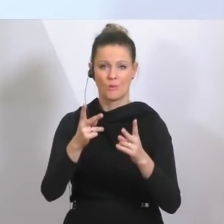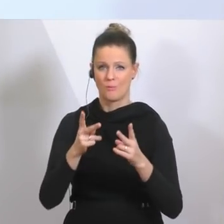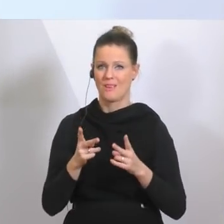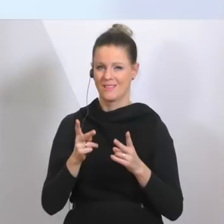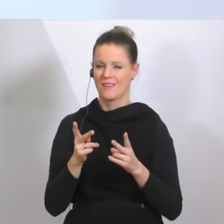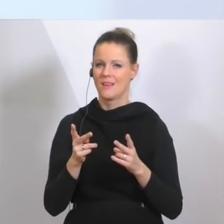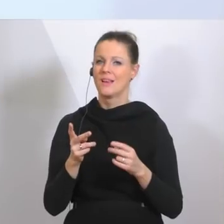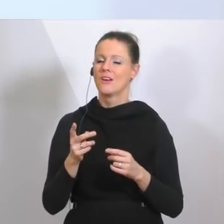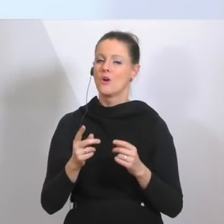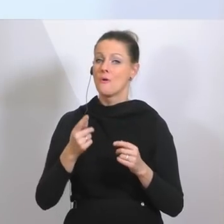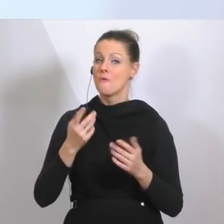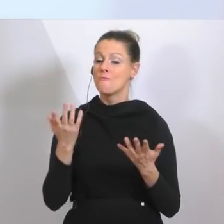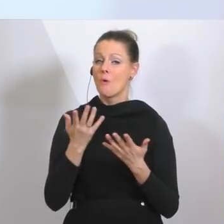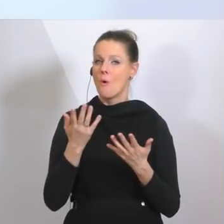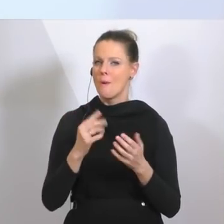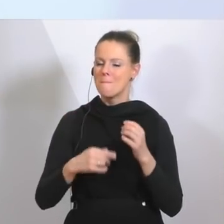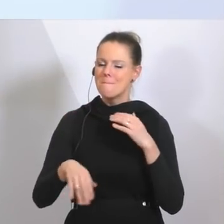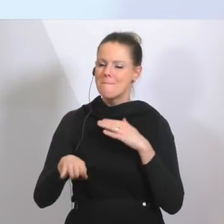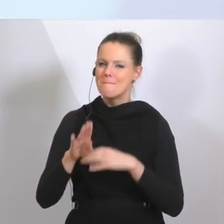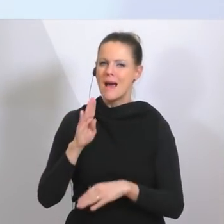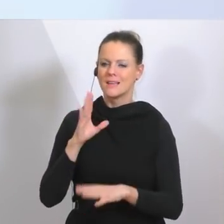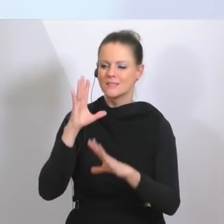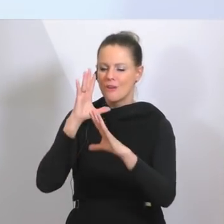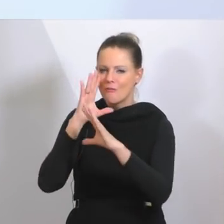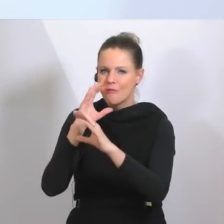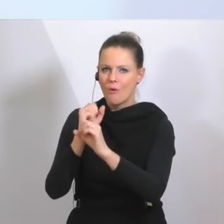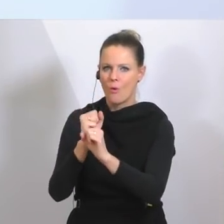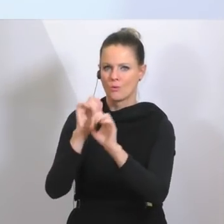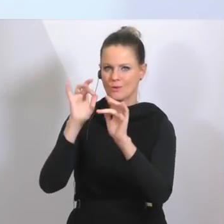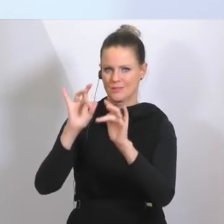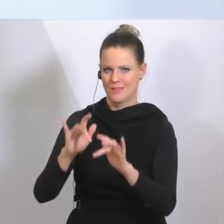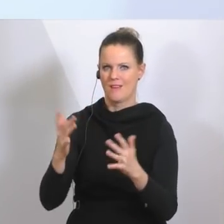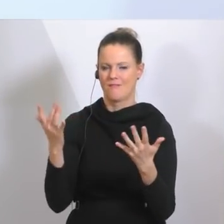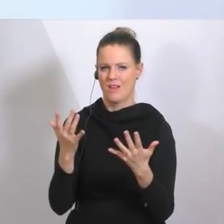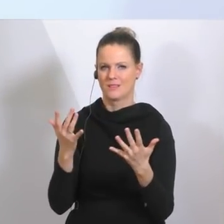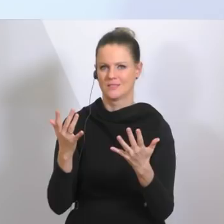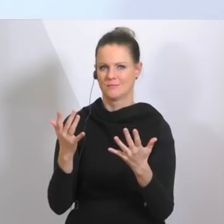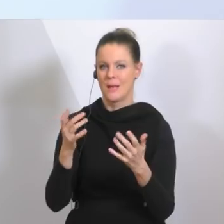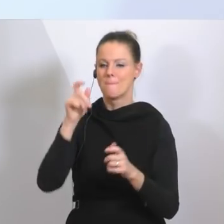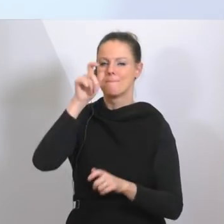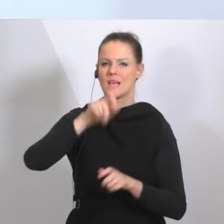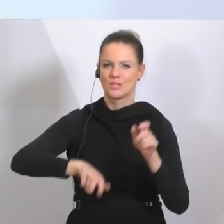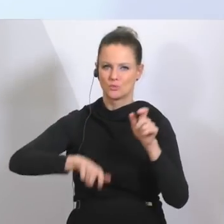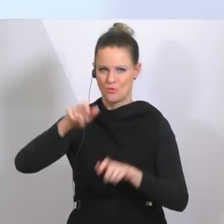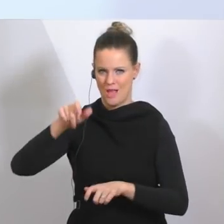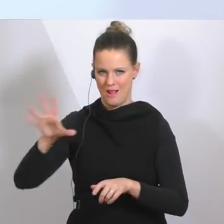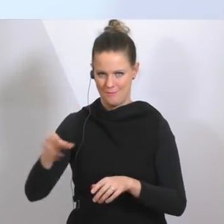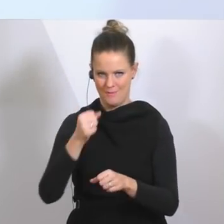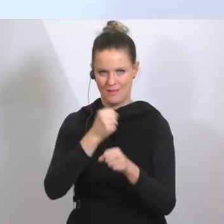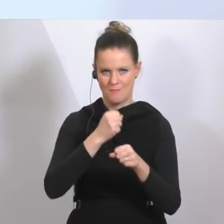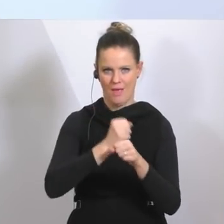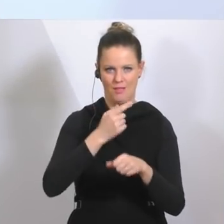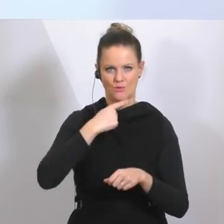sondern wo wir das höchste Aufmerksamkeitspotenzial haben müssen, ist der Bereich des Personals, der Mitarbeiter und